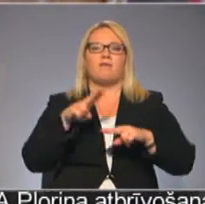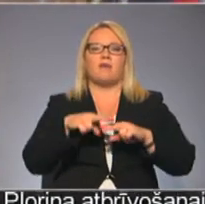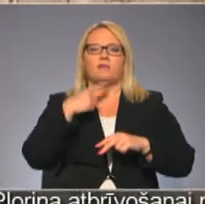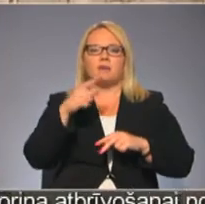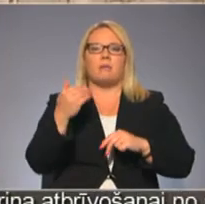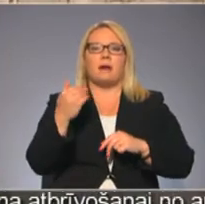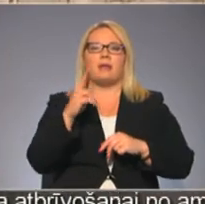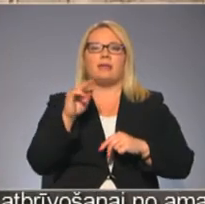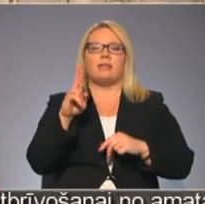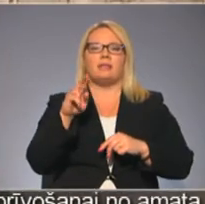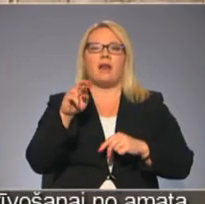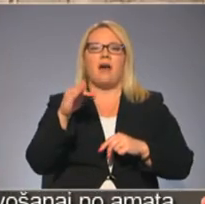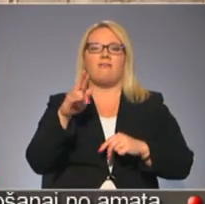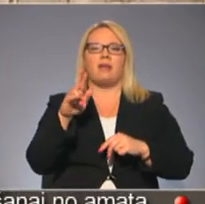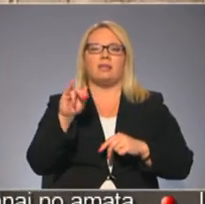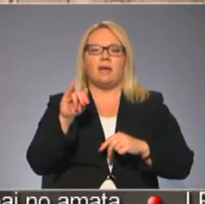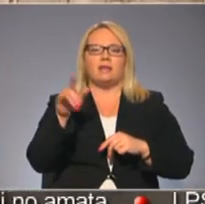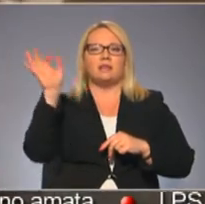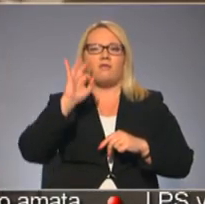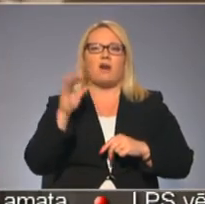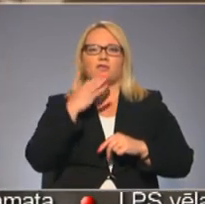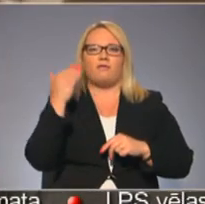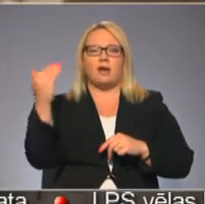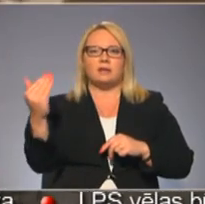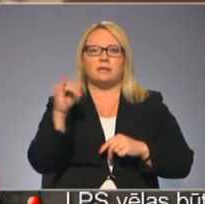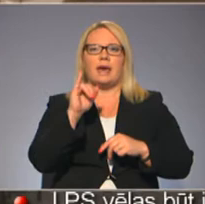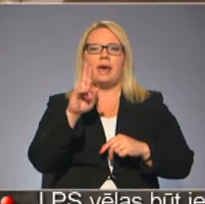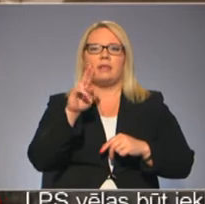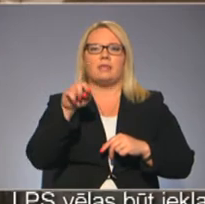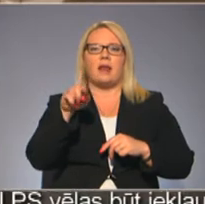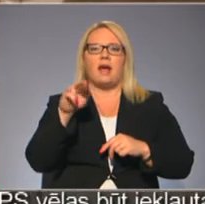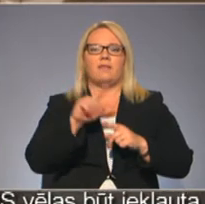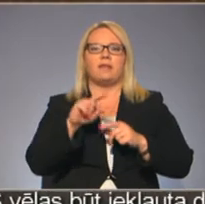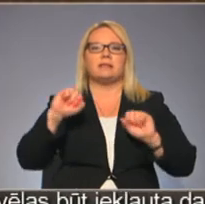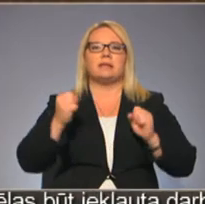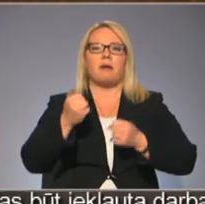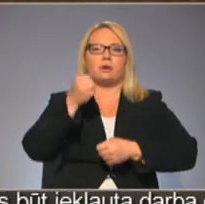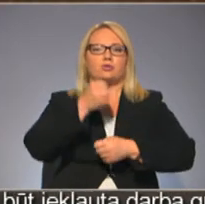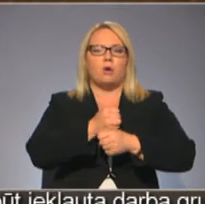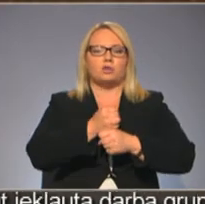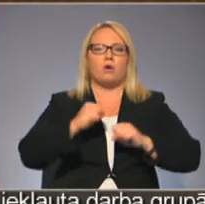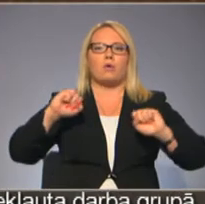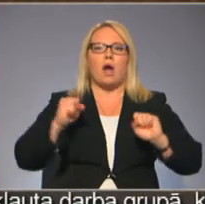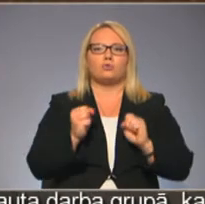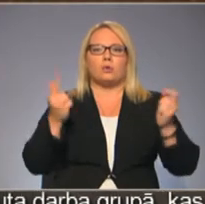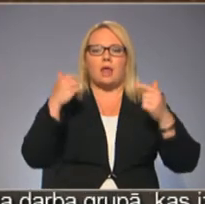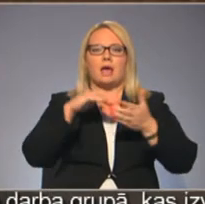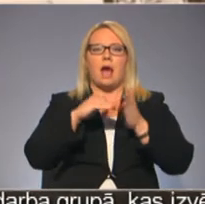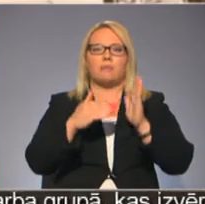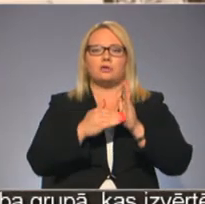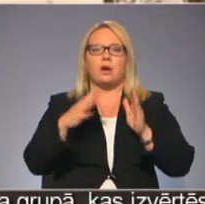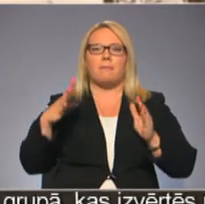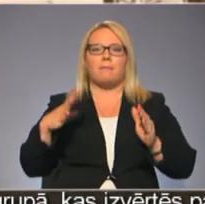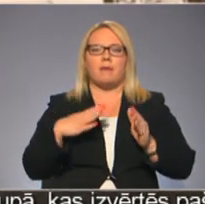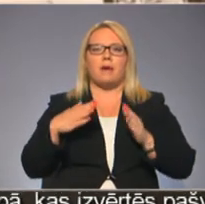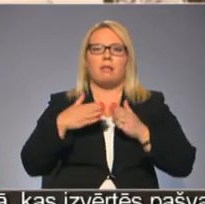Vintrāfeni. Vārds, radies no Vācuvalodas ar Vinterhafeni, tiek apzīmēt zemesosta, kurais augstākos laika apstākuļus pārlaiduši